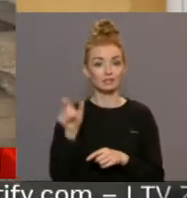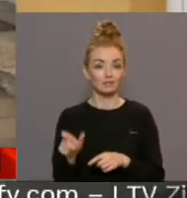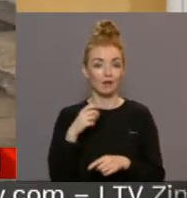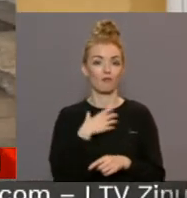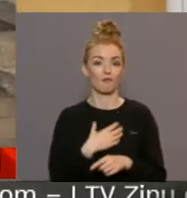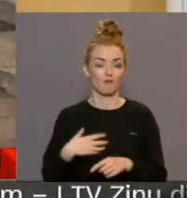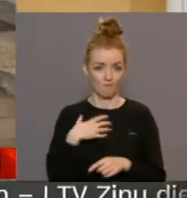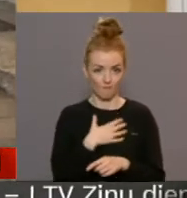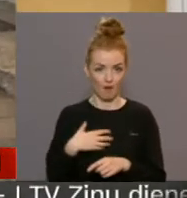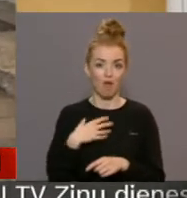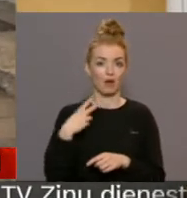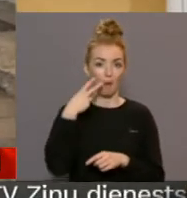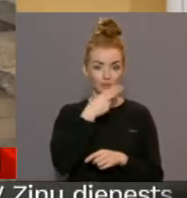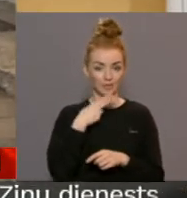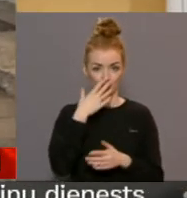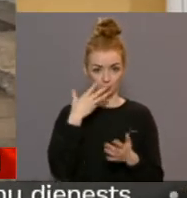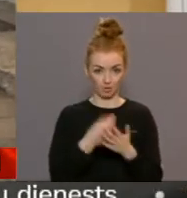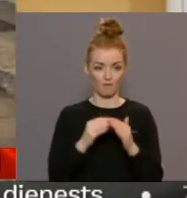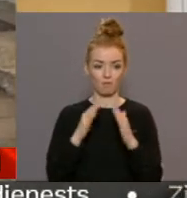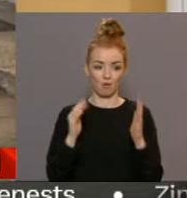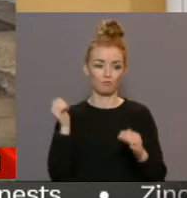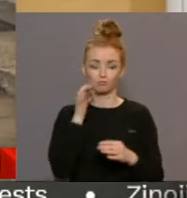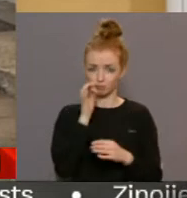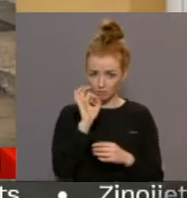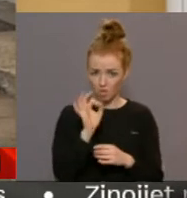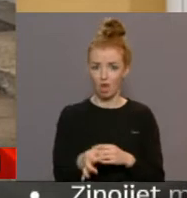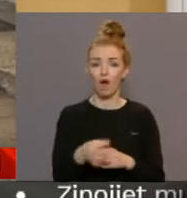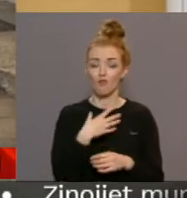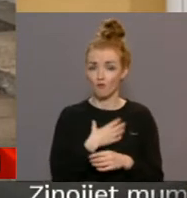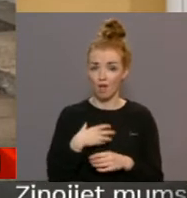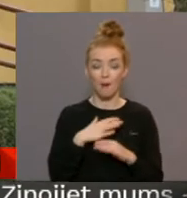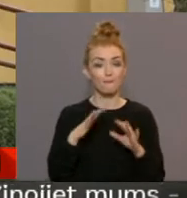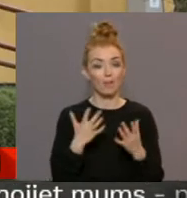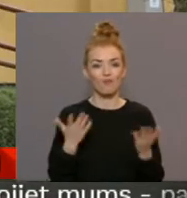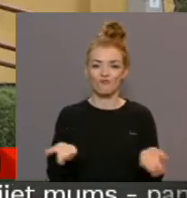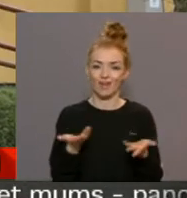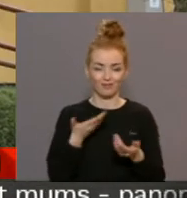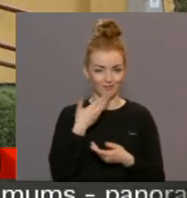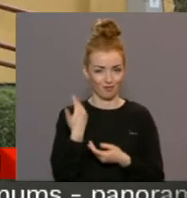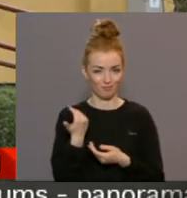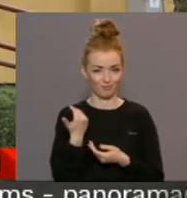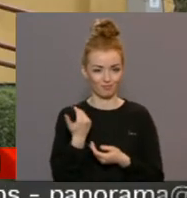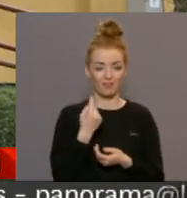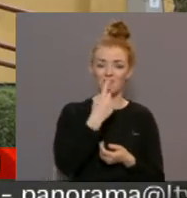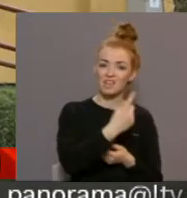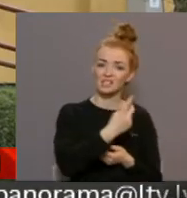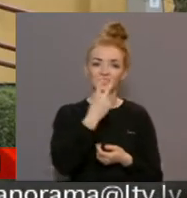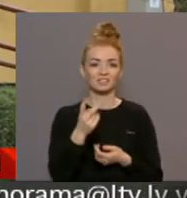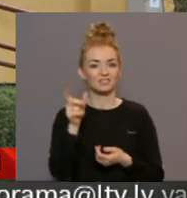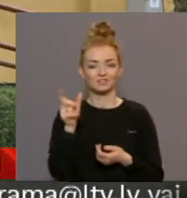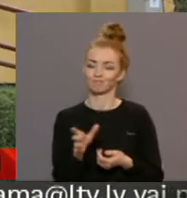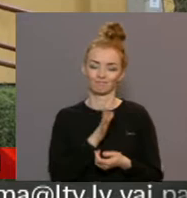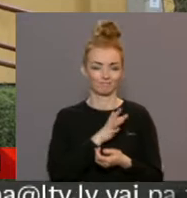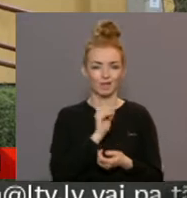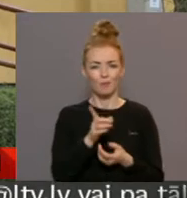apsaimniekot savus māzes, teikšu noteikti, jā, kad vajag, bet viegli nav. Jo viens, divi cilvēki neko nevar